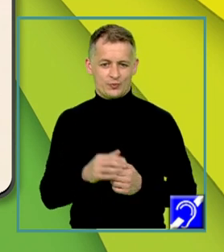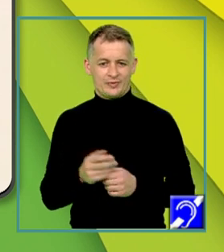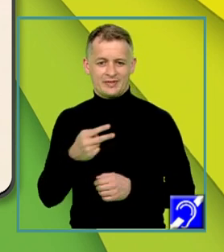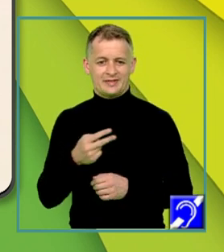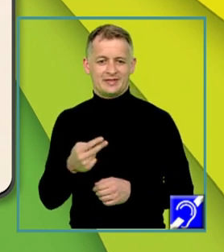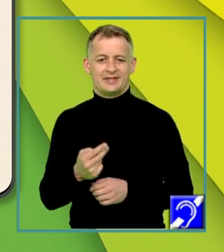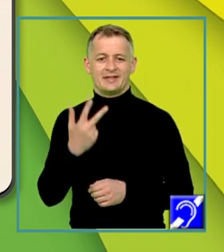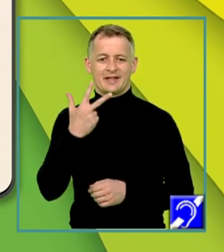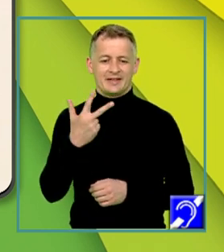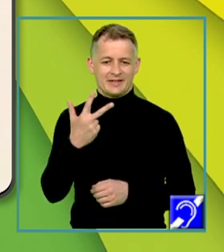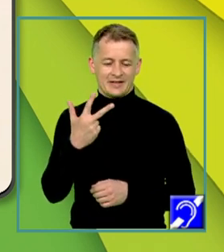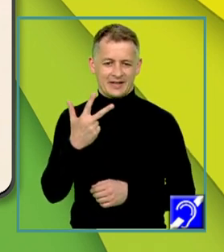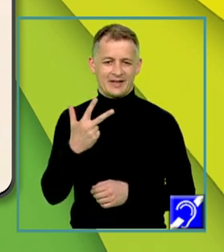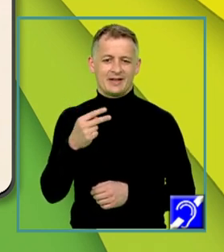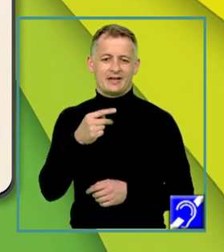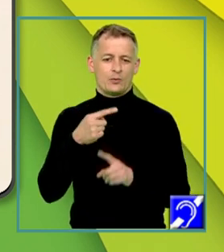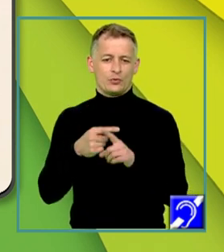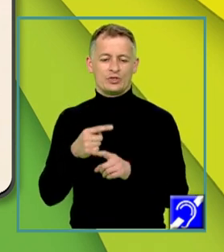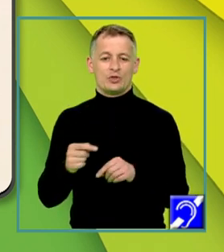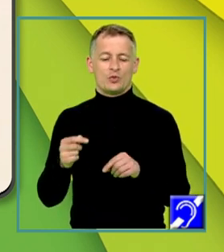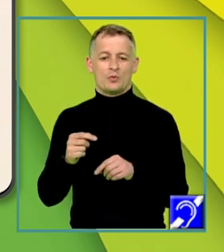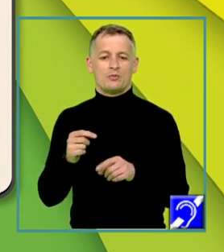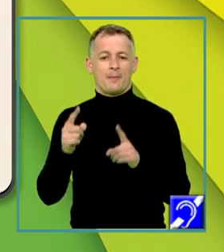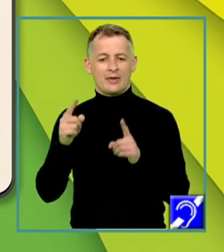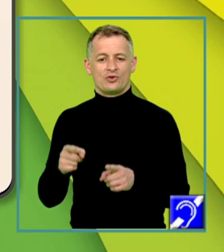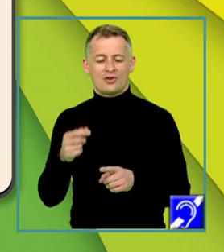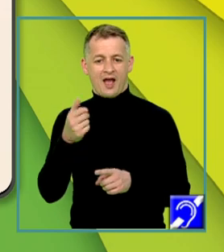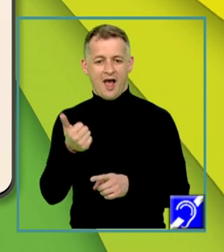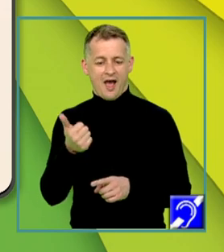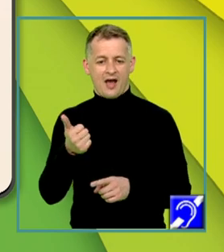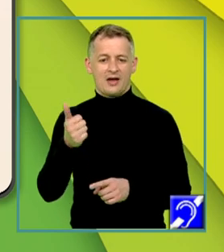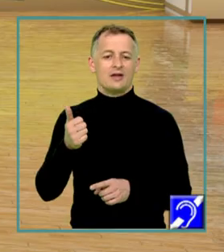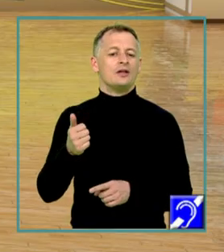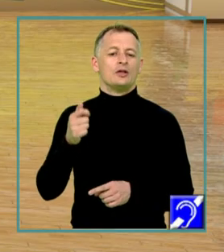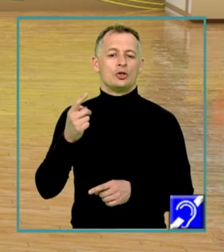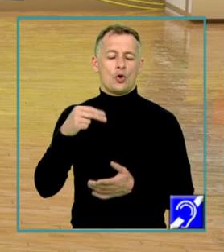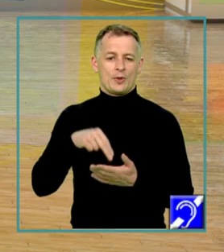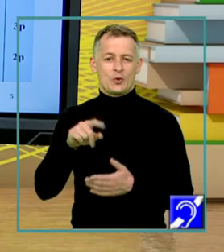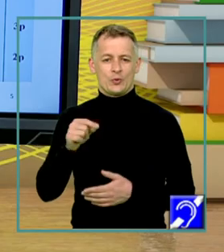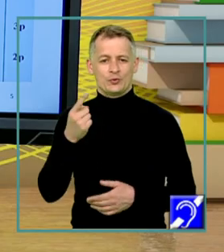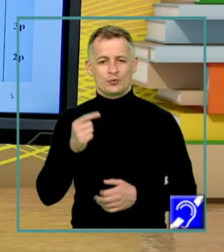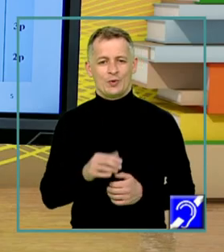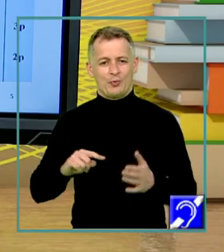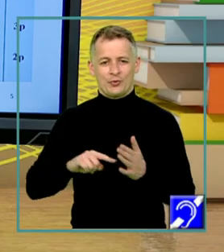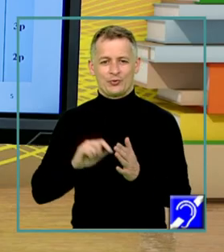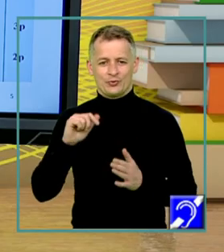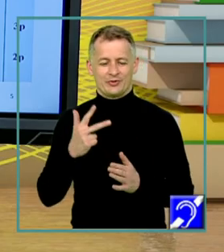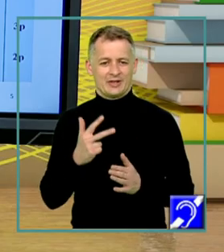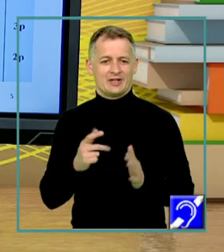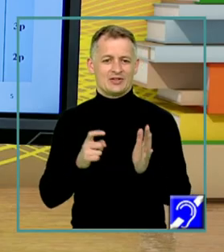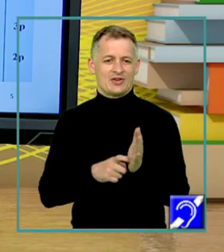3 în mulțicul matricei A de 2021. La punctul 3 se cere